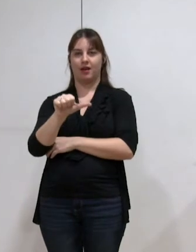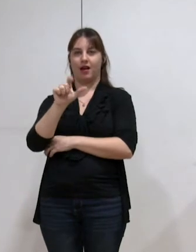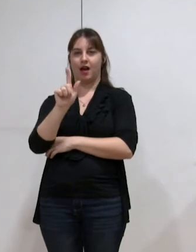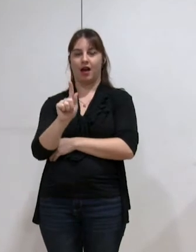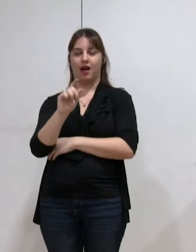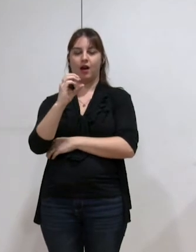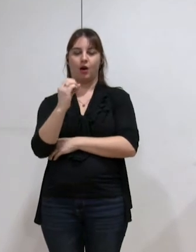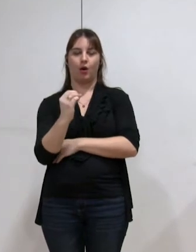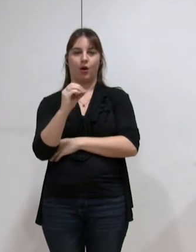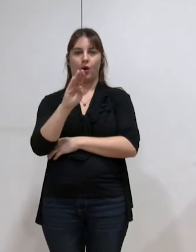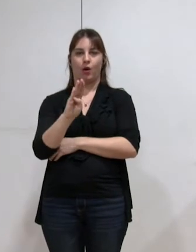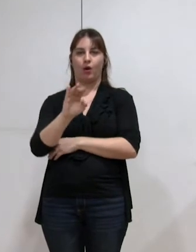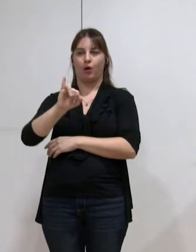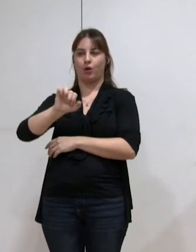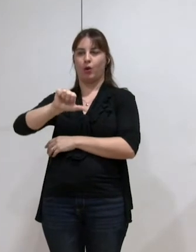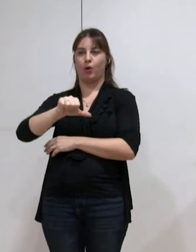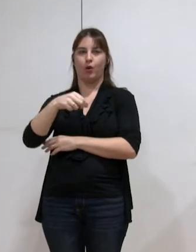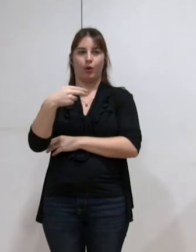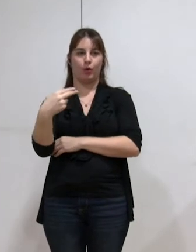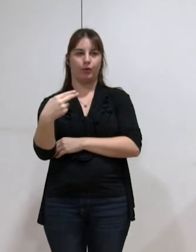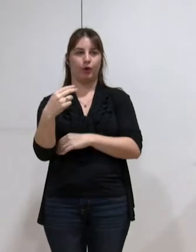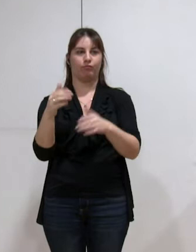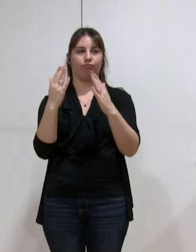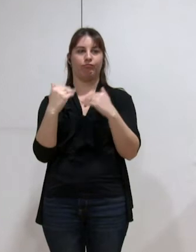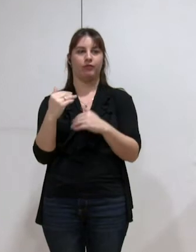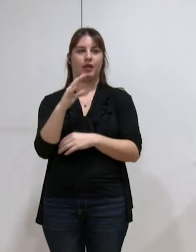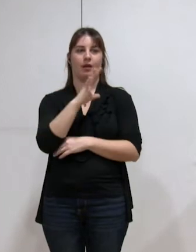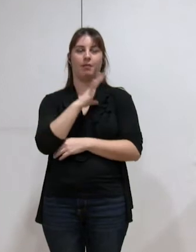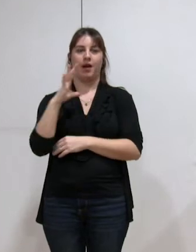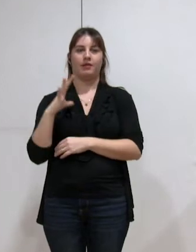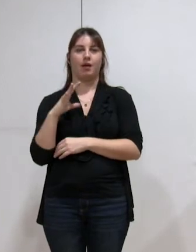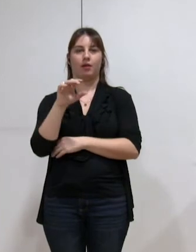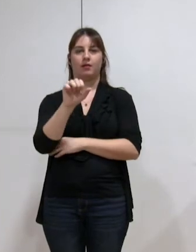Mais j'ai pas les bonnes lunettes. Raphaël Marguet.